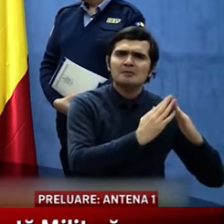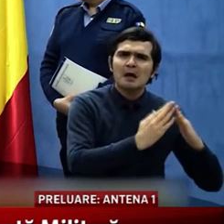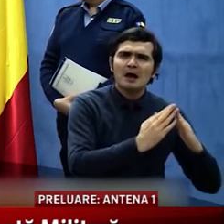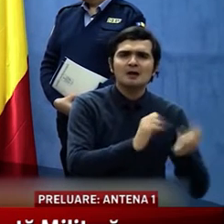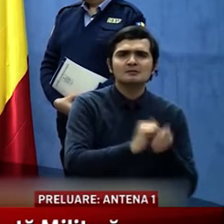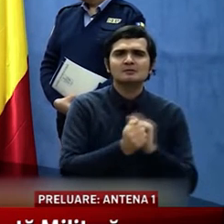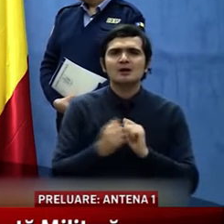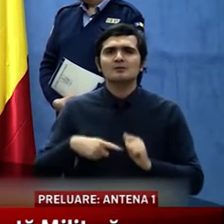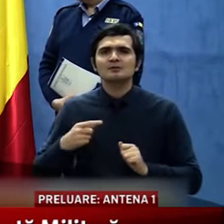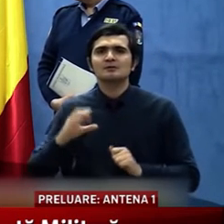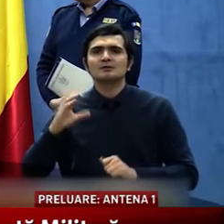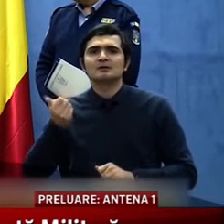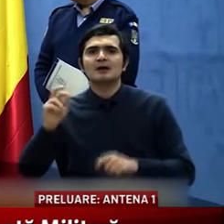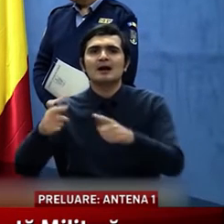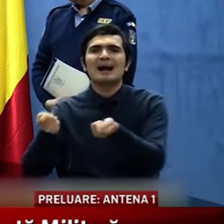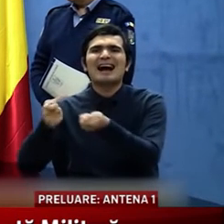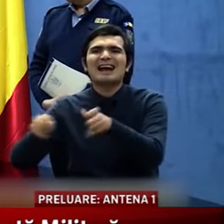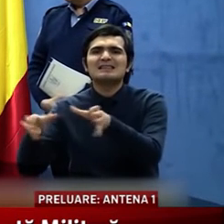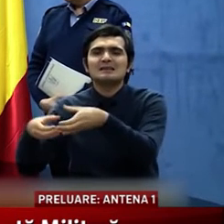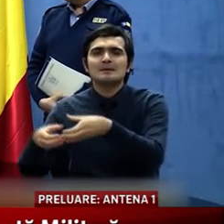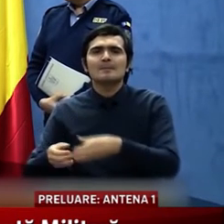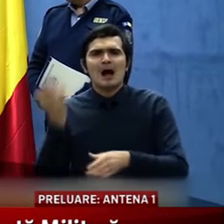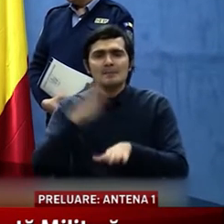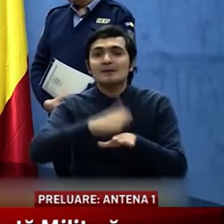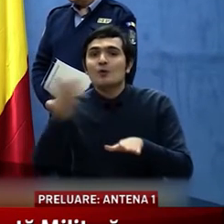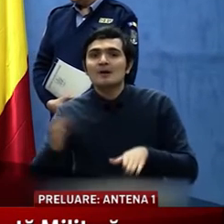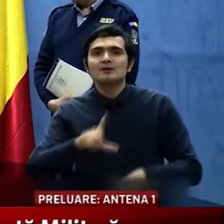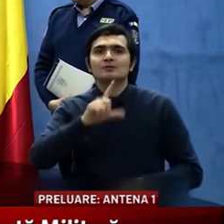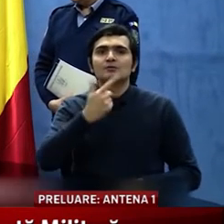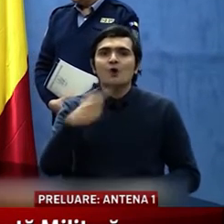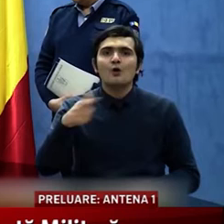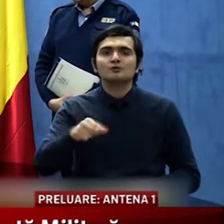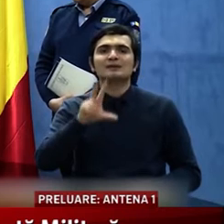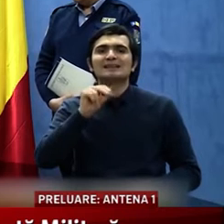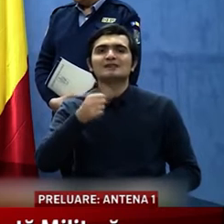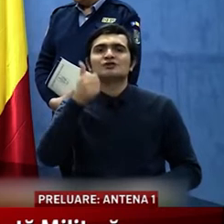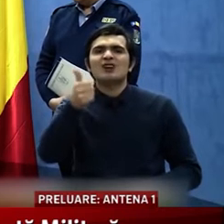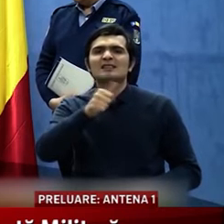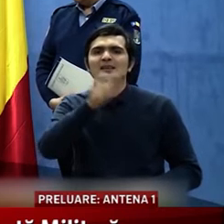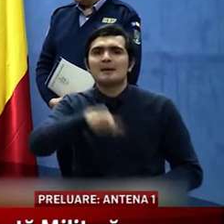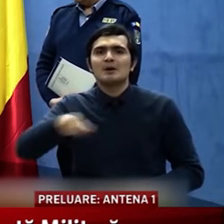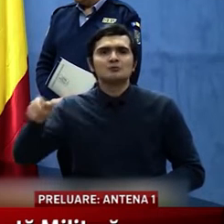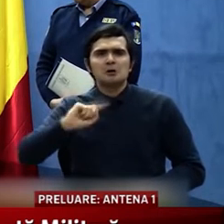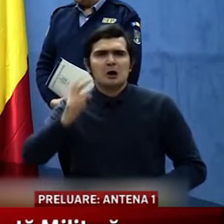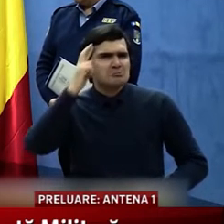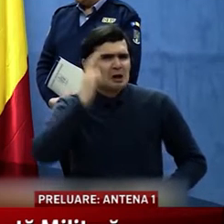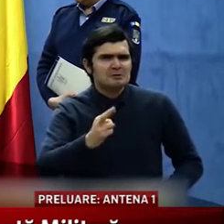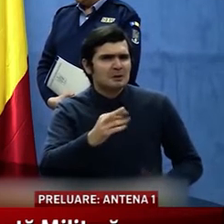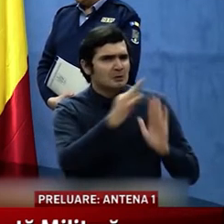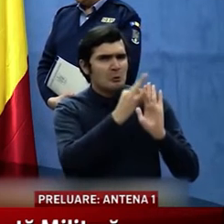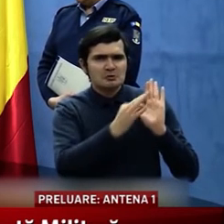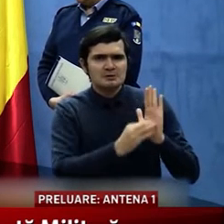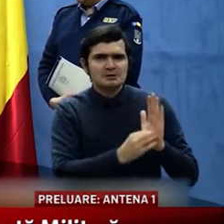sau în locurile de carantină, fiind depistate 236 de persoane care nu respectau condițiile de izolare,